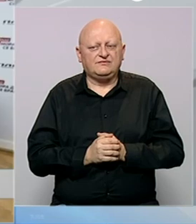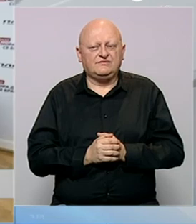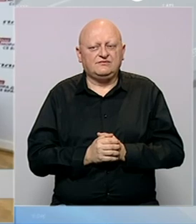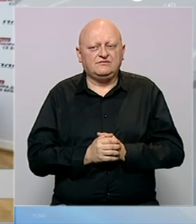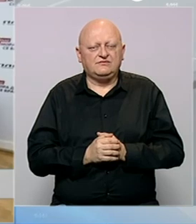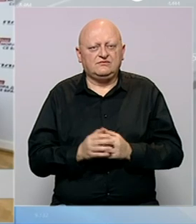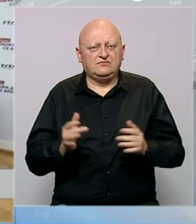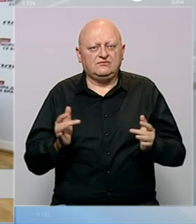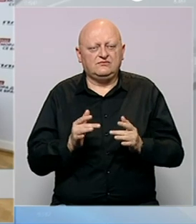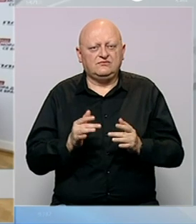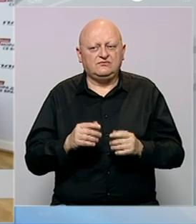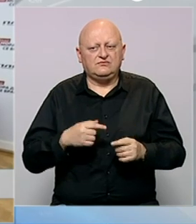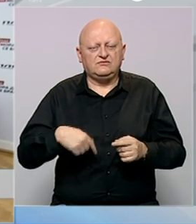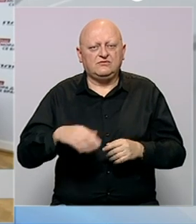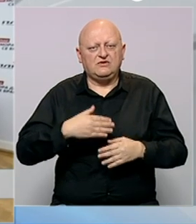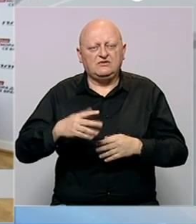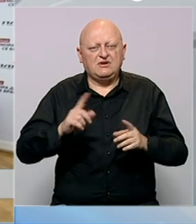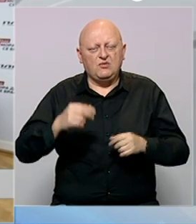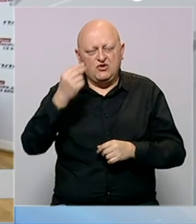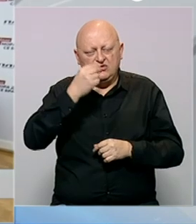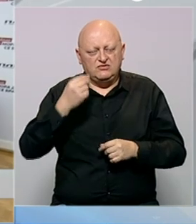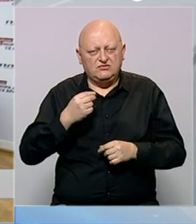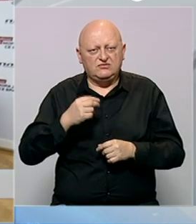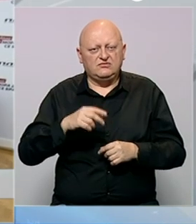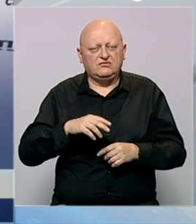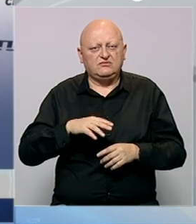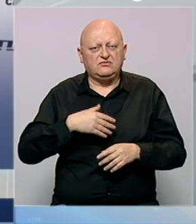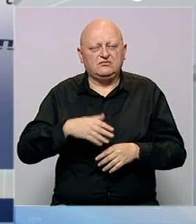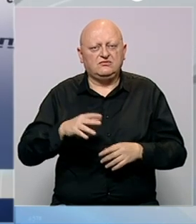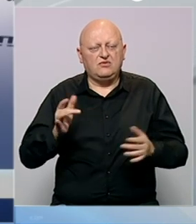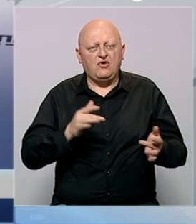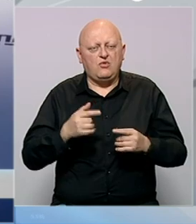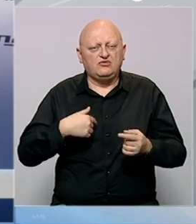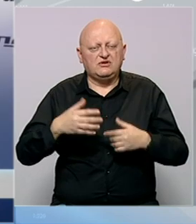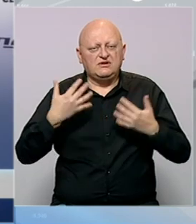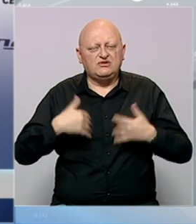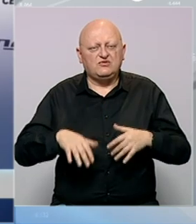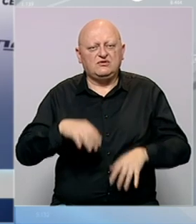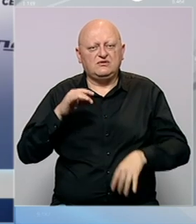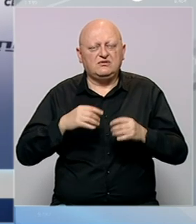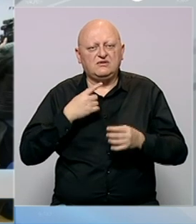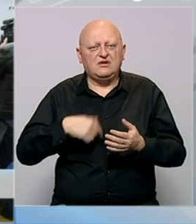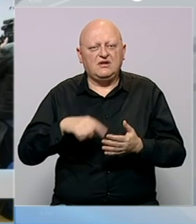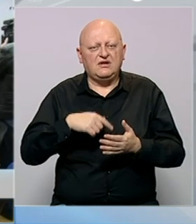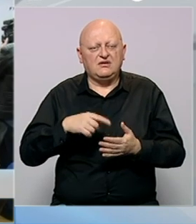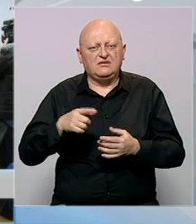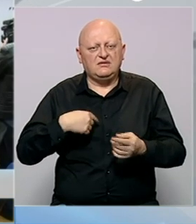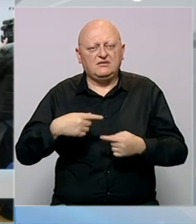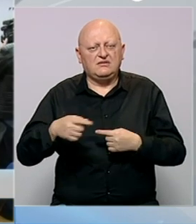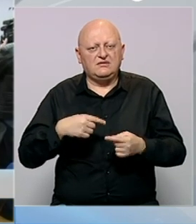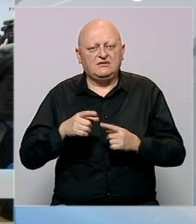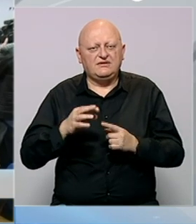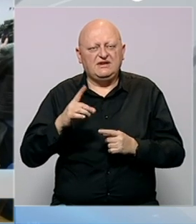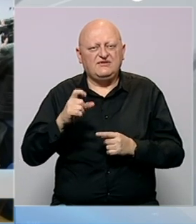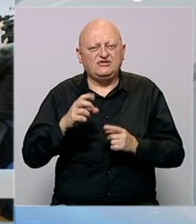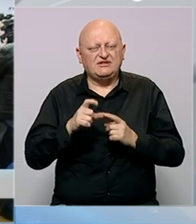Sukobi u opozicijonim redovima u Republici Srpskoj pljušte međusobna optužba za izborni gubitak, najglasnije tenzije na relaciji Tridić